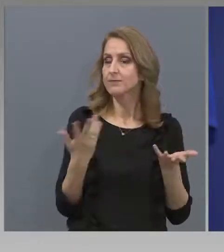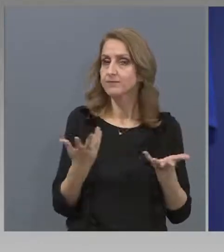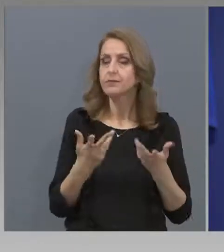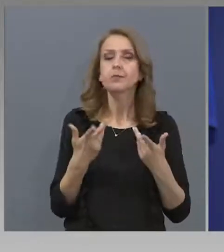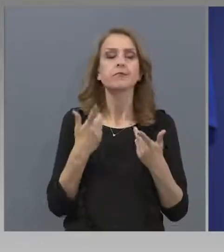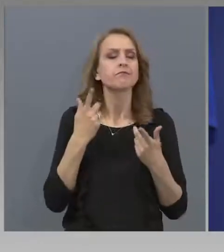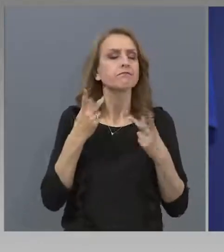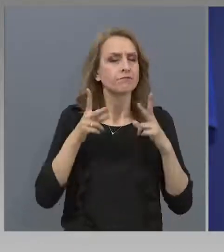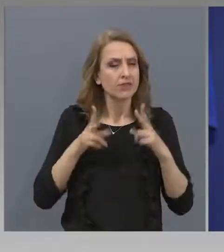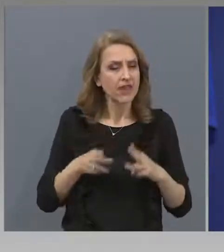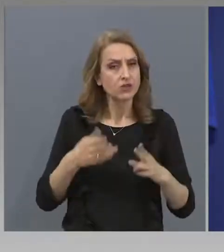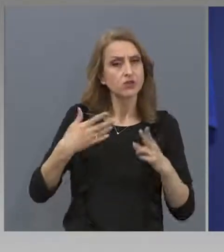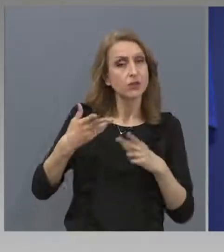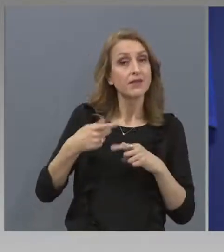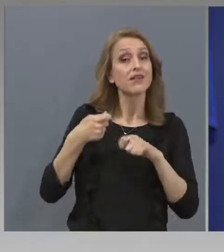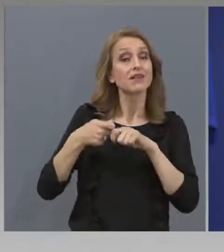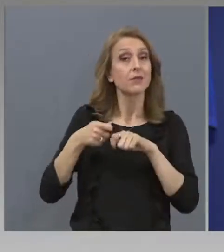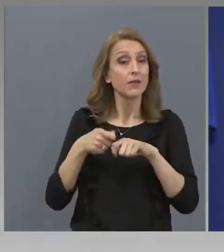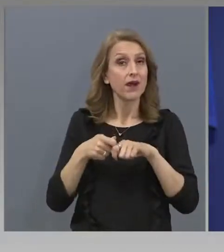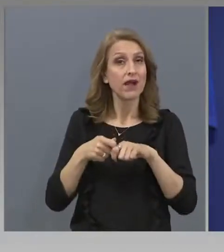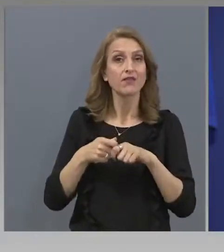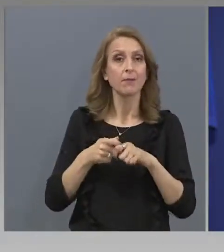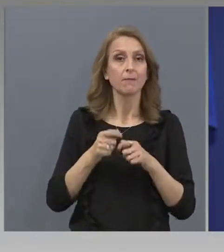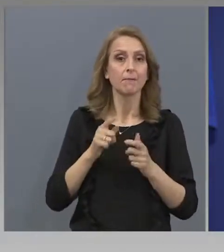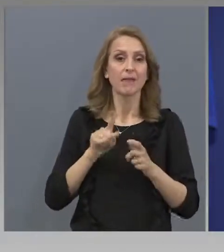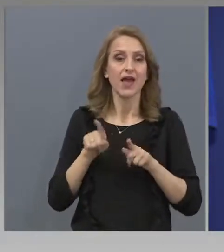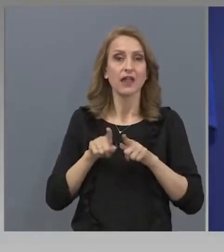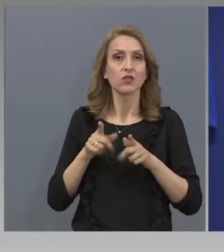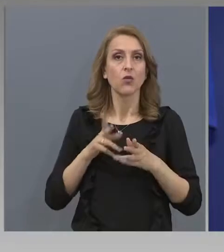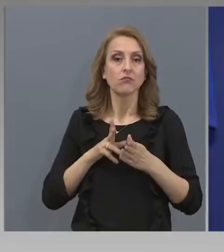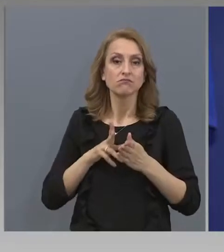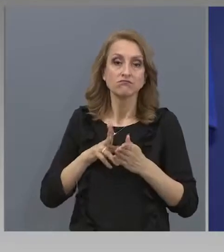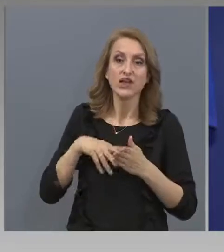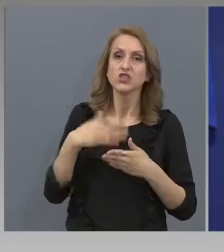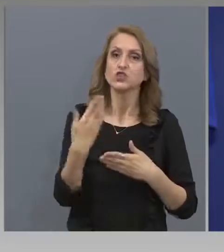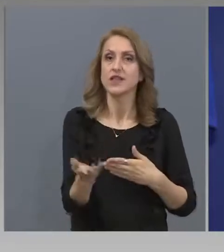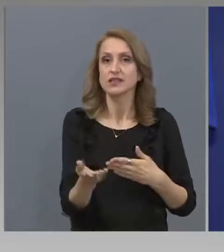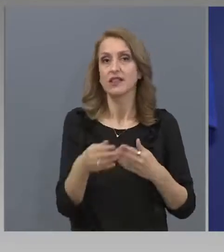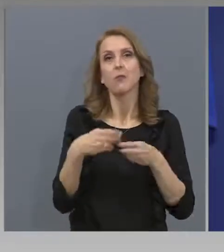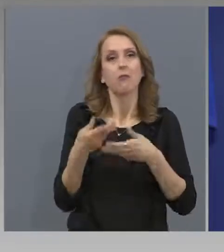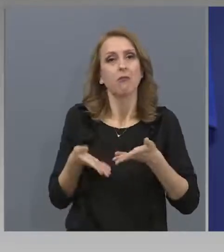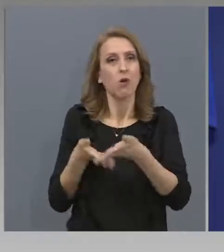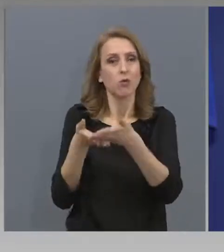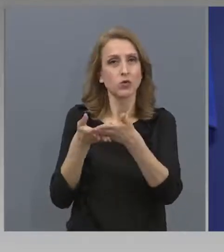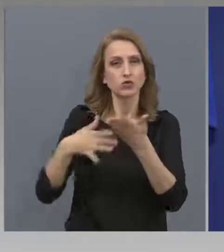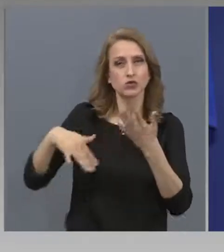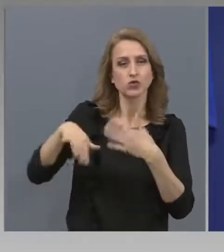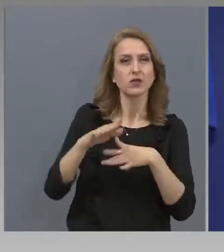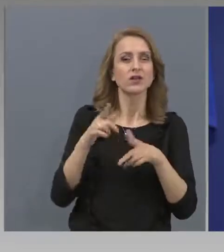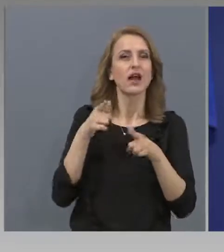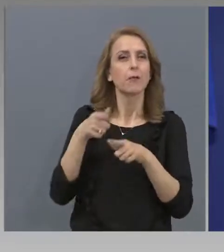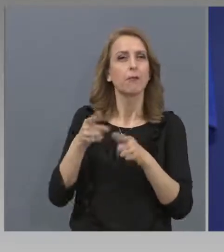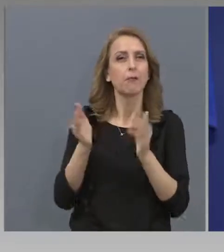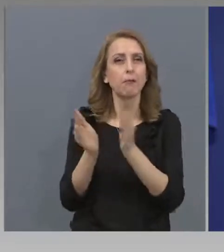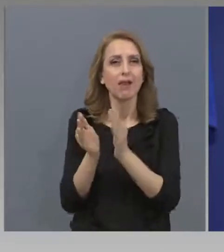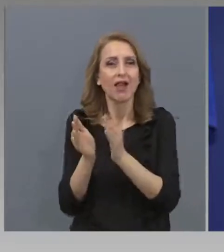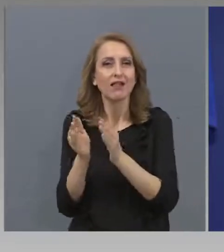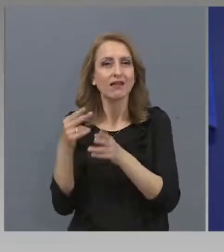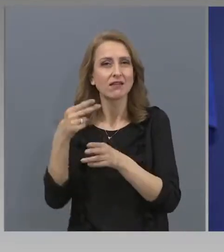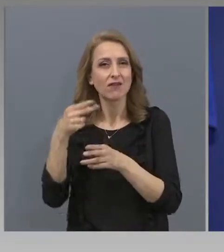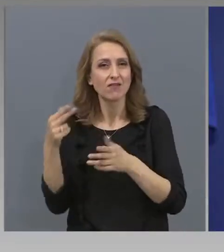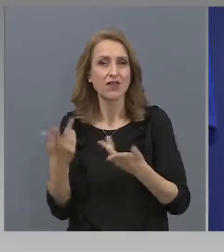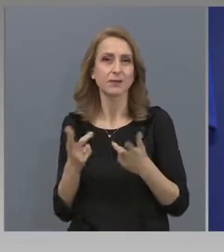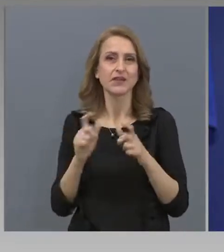крачка или жест по посока на нискобюджетния туризъм. Това са микрофирмите, това са семейните